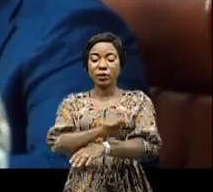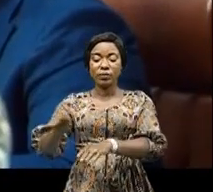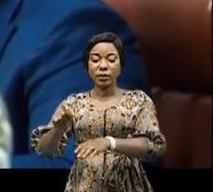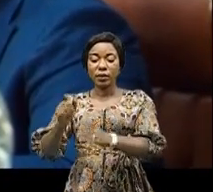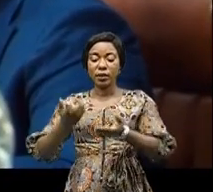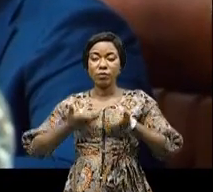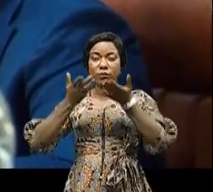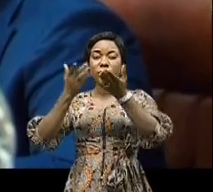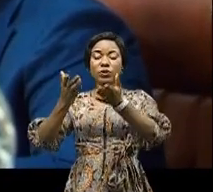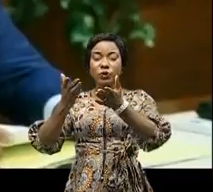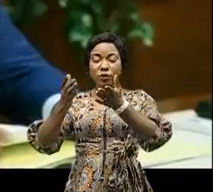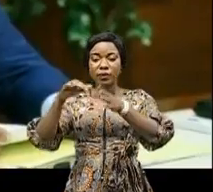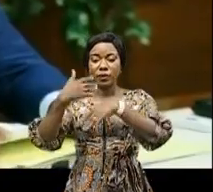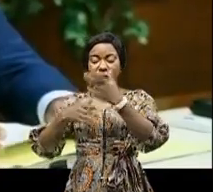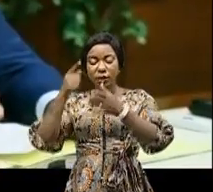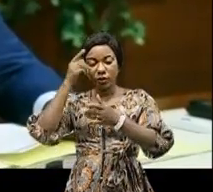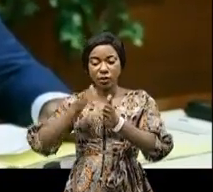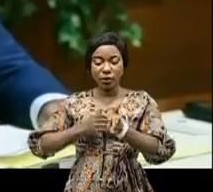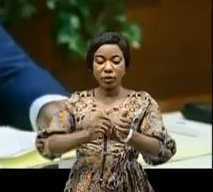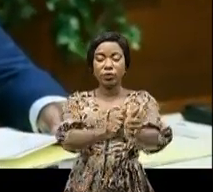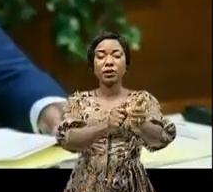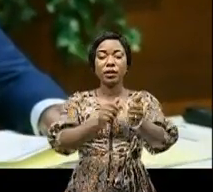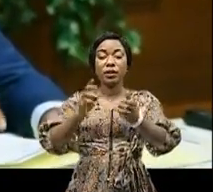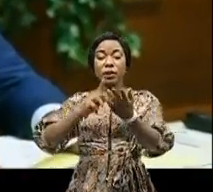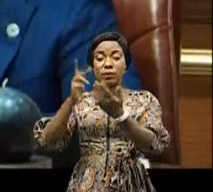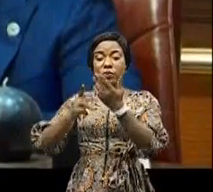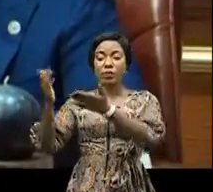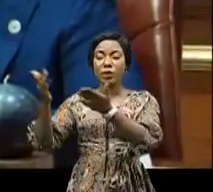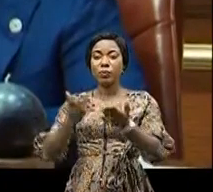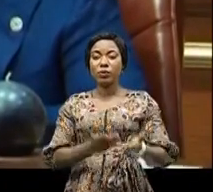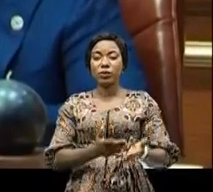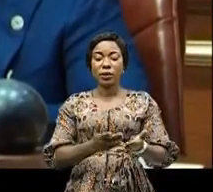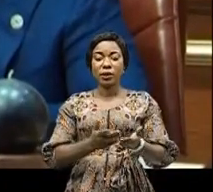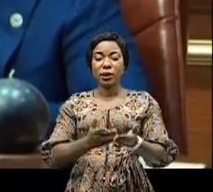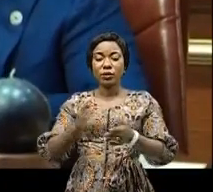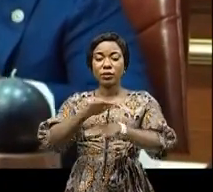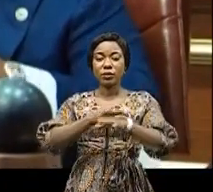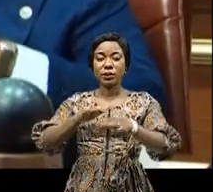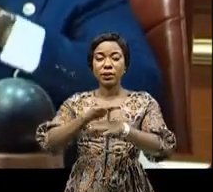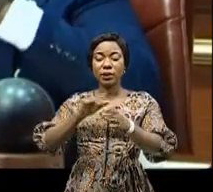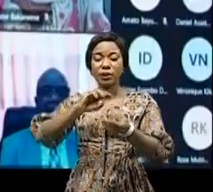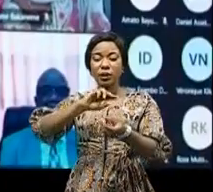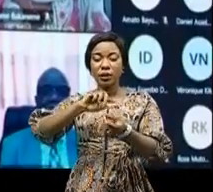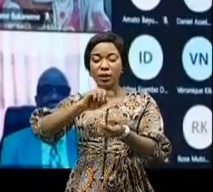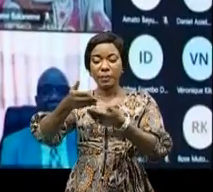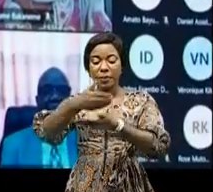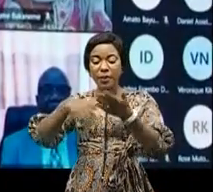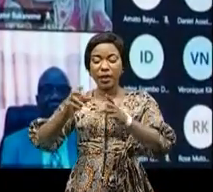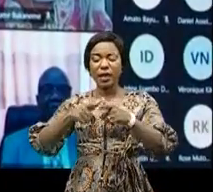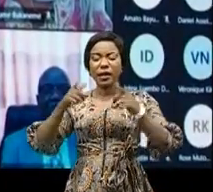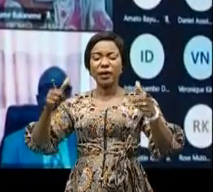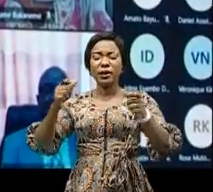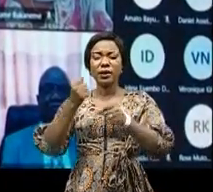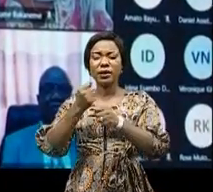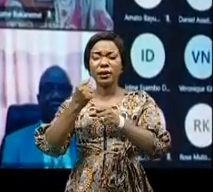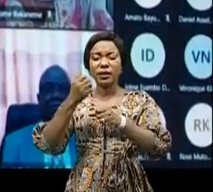propositions formulées pour la suite de ces programmes et qui portent notamment sur la relance des grands travaux de reconstruction